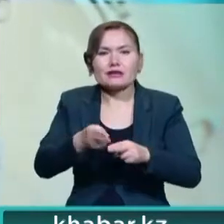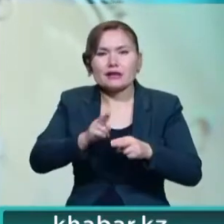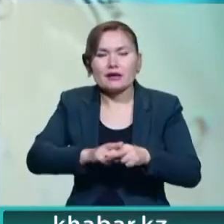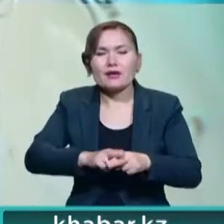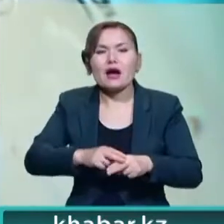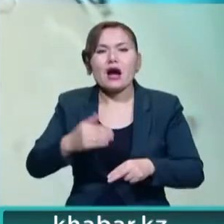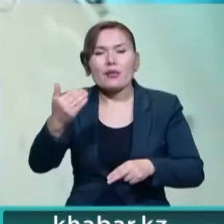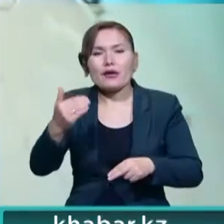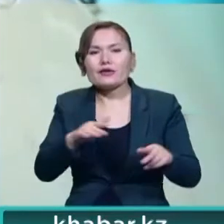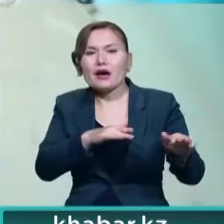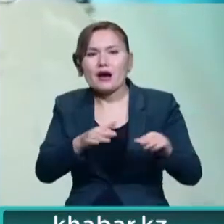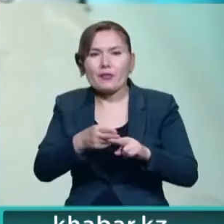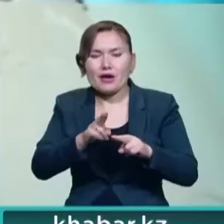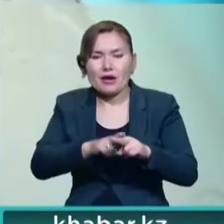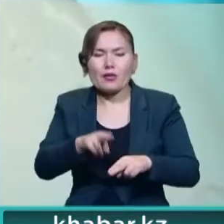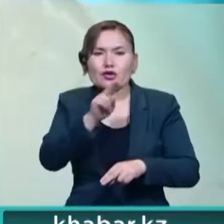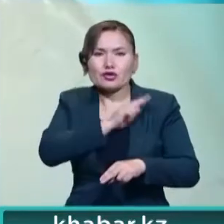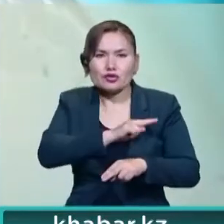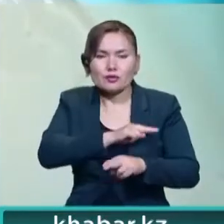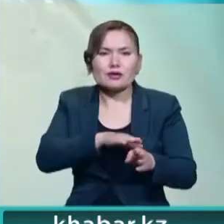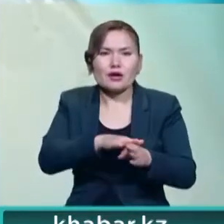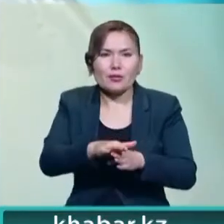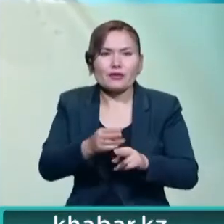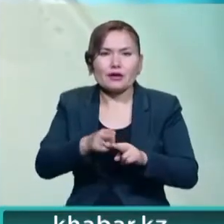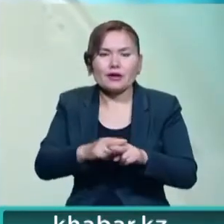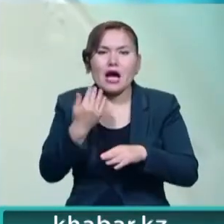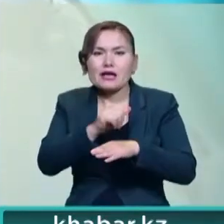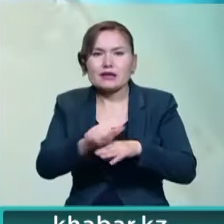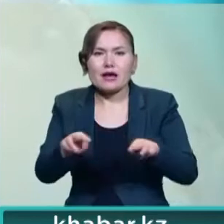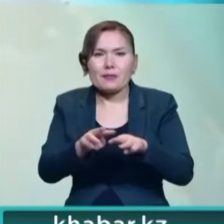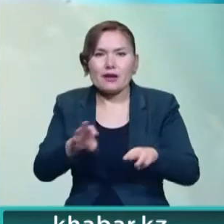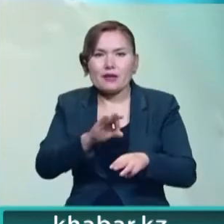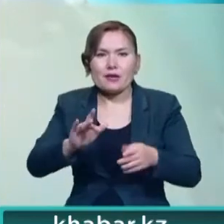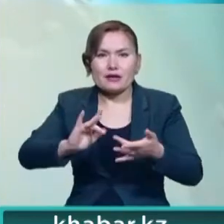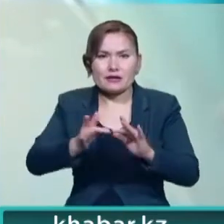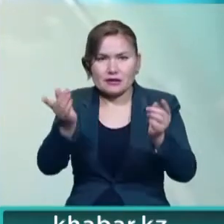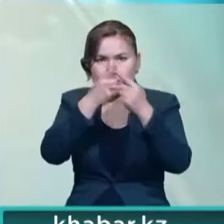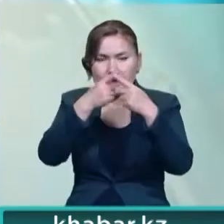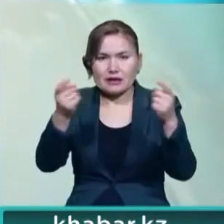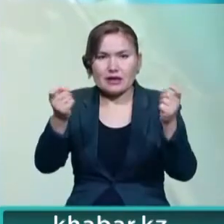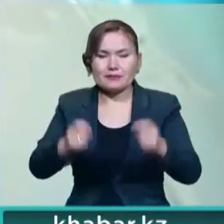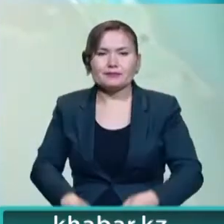кенестің сенім шаралары пакетін пайдалануды ұсынамыз делінген сұрқы сер менстерлігінің ресми сайтында.